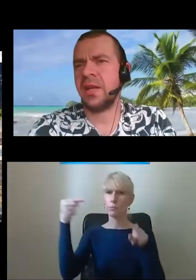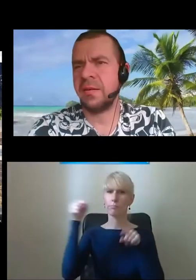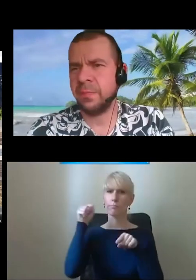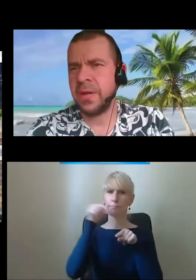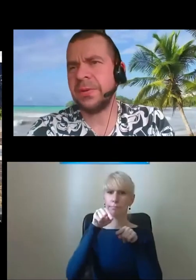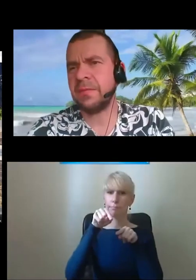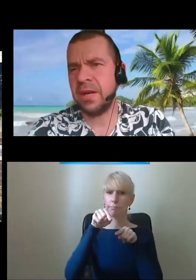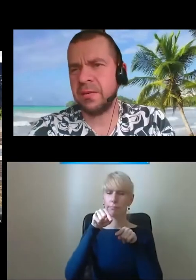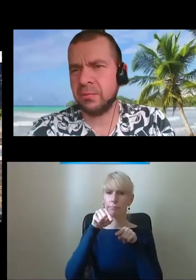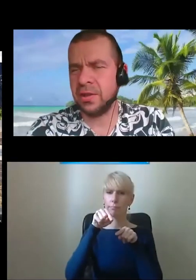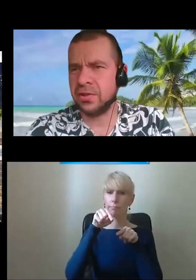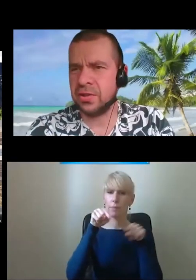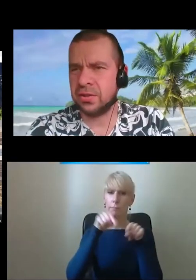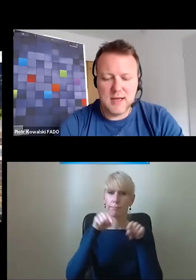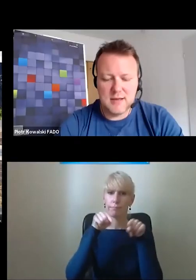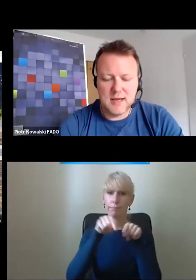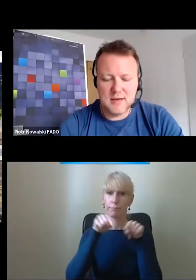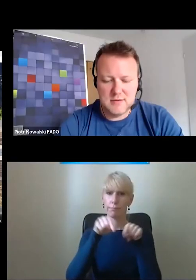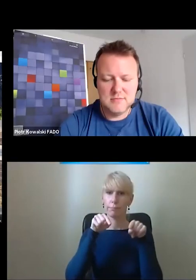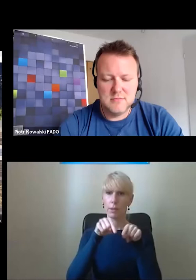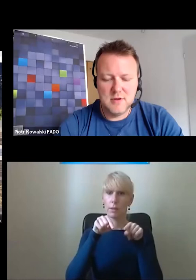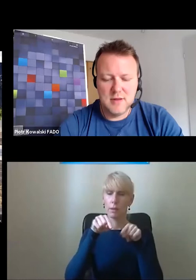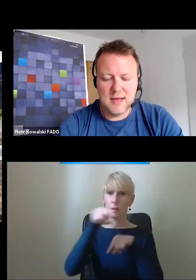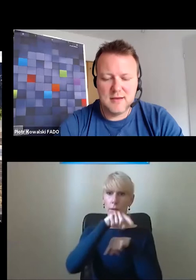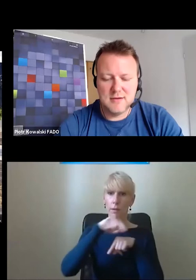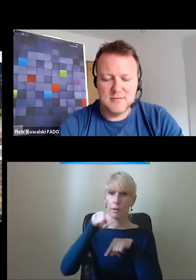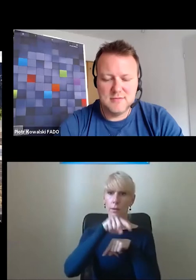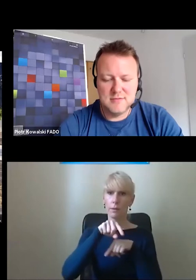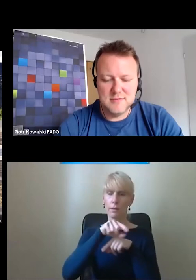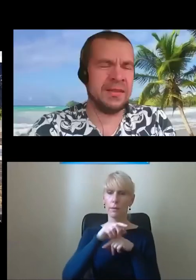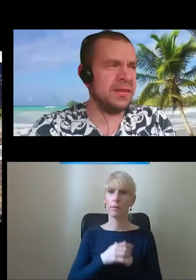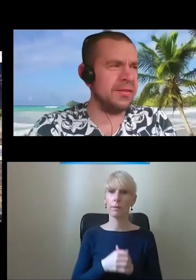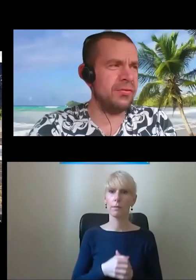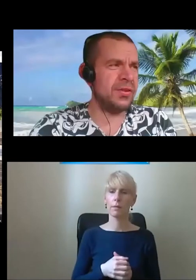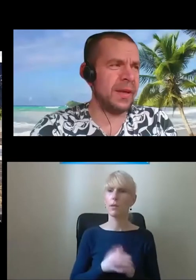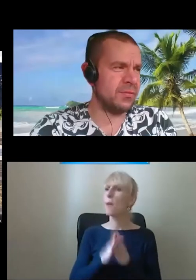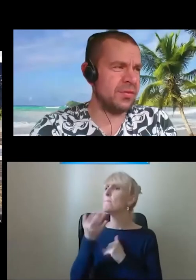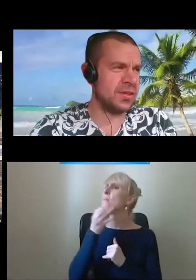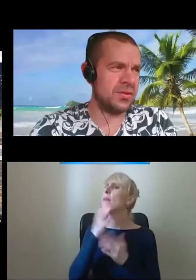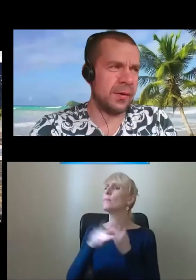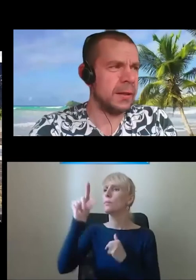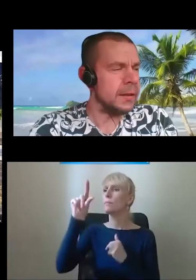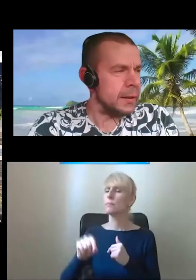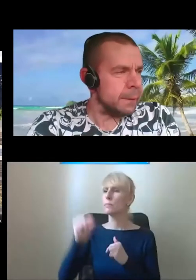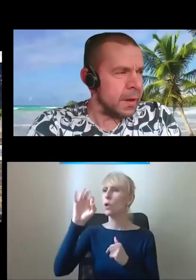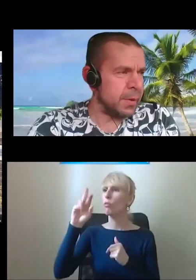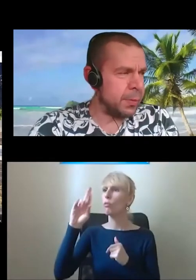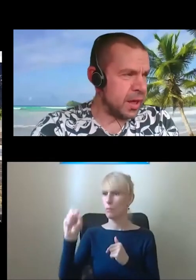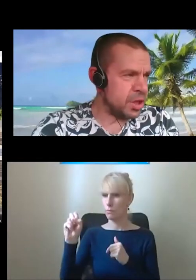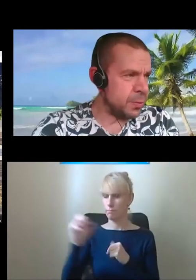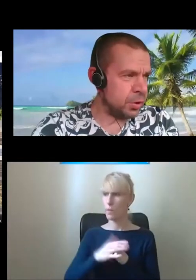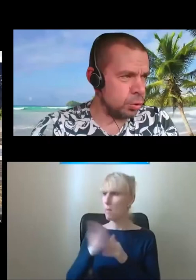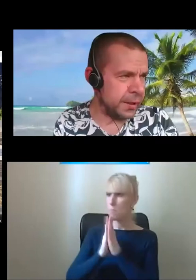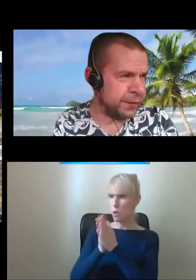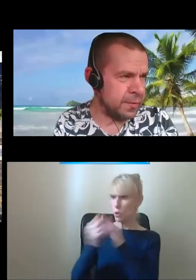Piotrek, ja pytam Ciebie, no bo nie liczę, że ktoś inny mi odpowie. Ty bądź moim feedbackiem, że wszystko działa. My